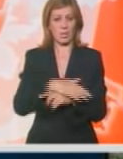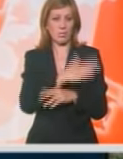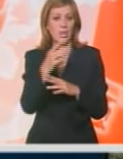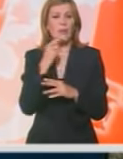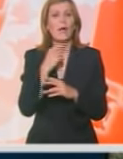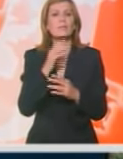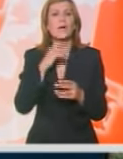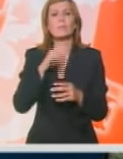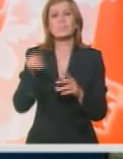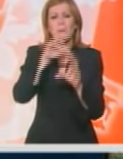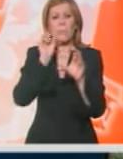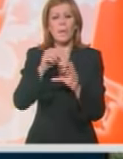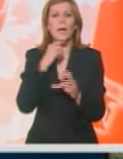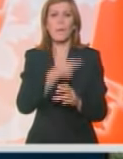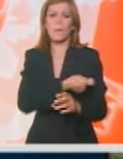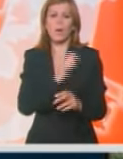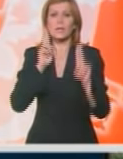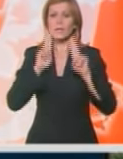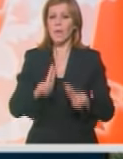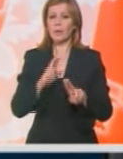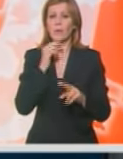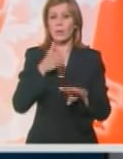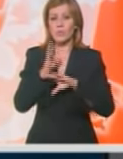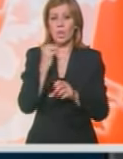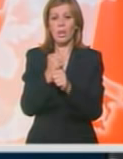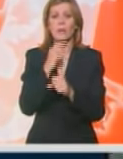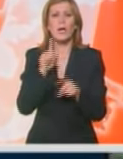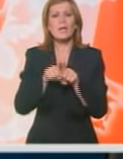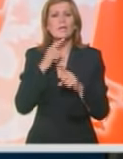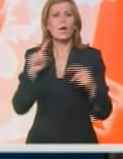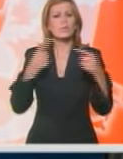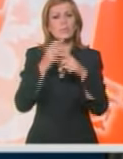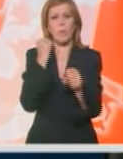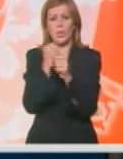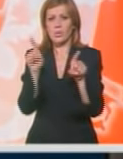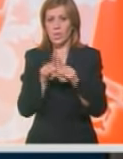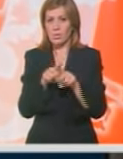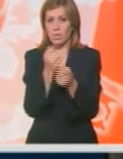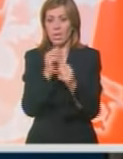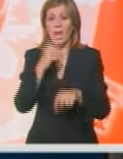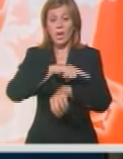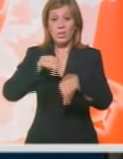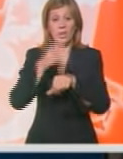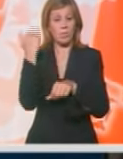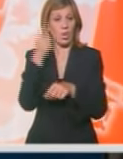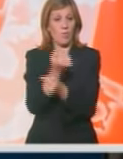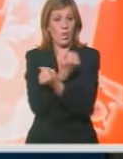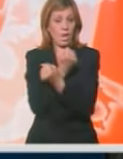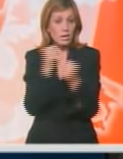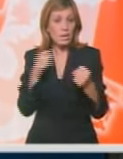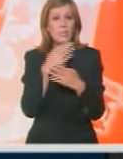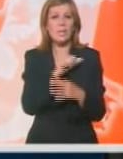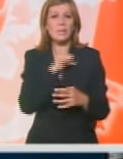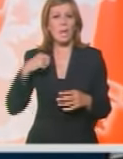metapolicijski i zvaničnici, dok su neki napadi, posljedica poslovnih sporova, navodi AP. Nekoliko sati pre ove eksplozije u bombaškom